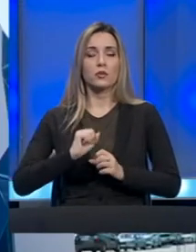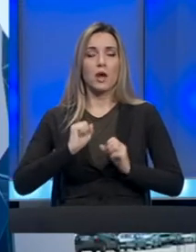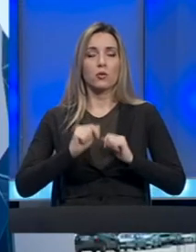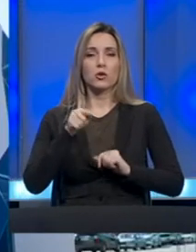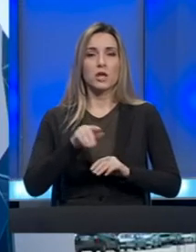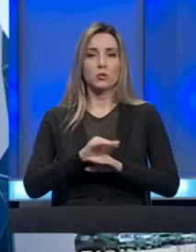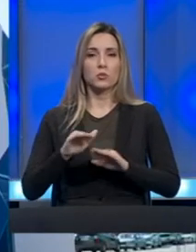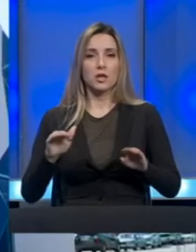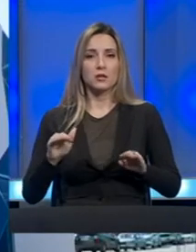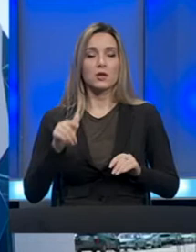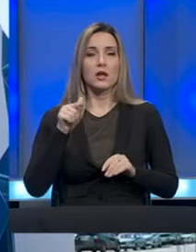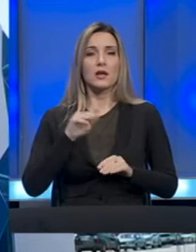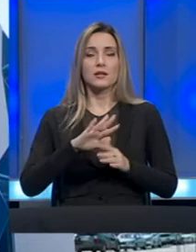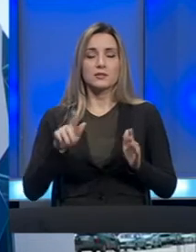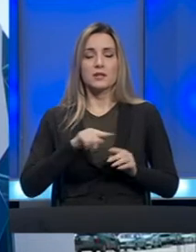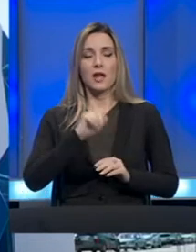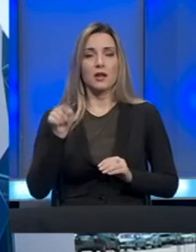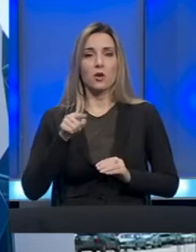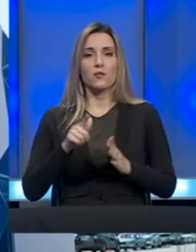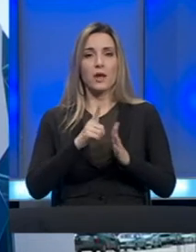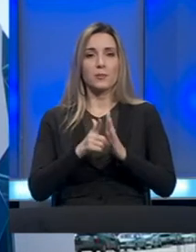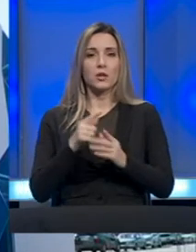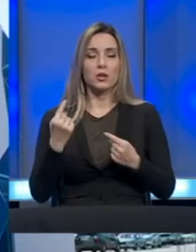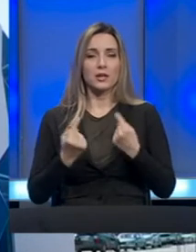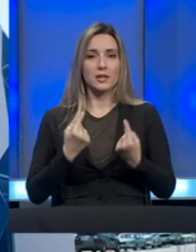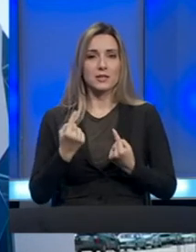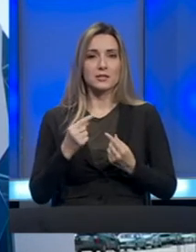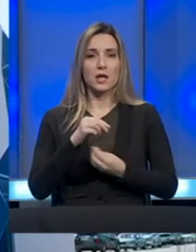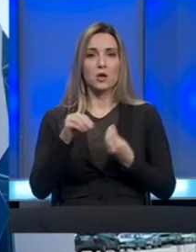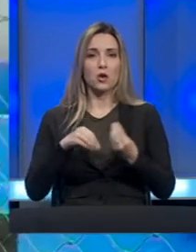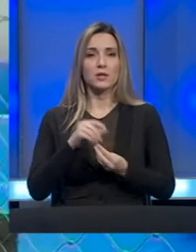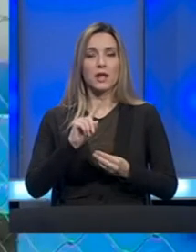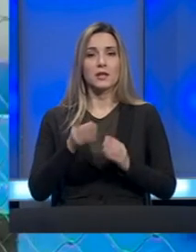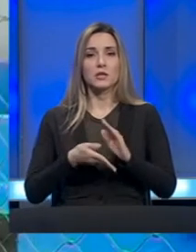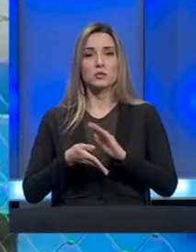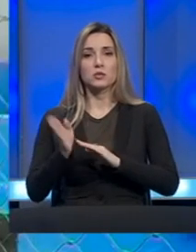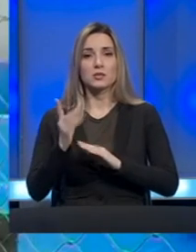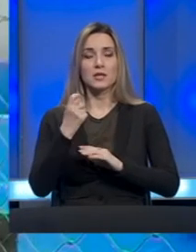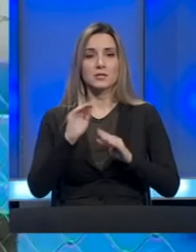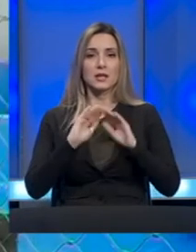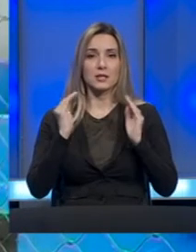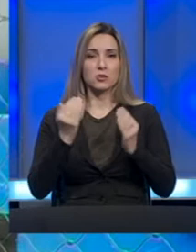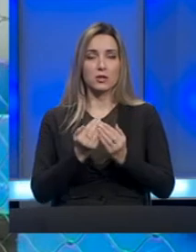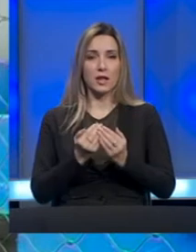dječicu. Tako da evo u cijeli ovaj period krize i roditelji apsolutno nisu izlazili sa odjeljenja